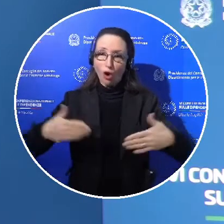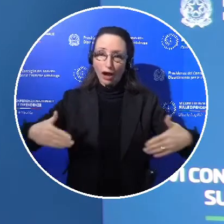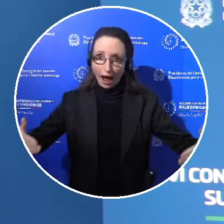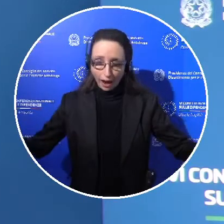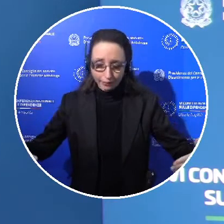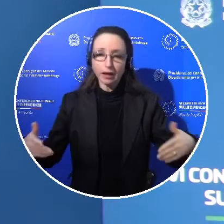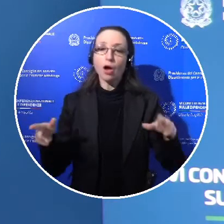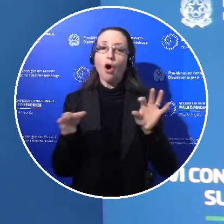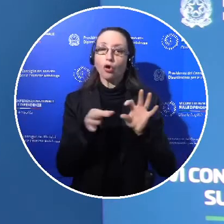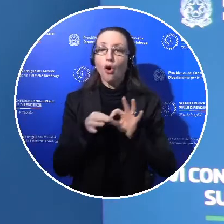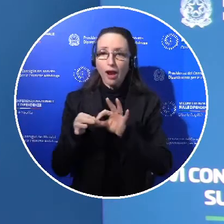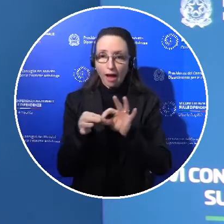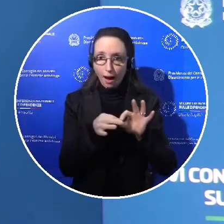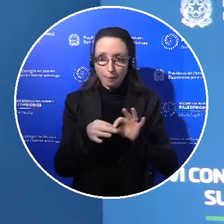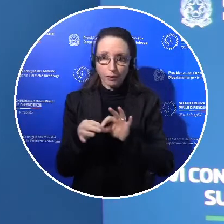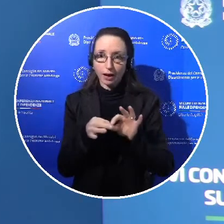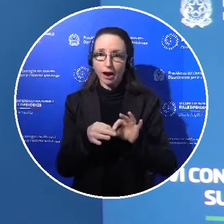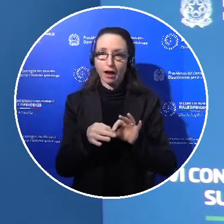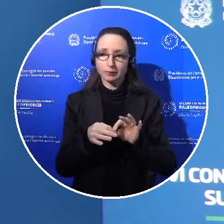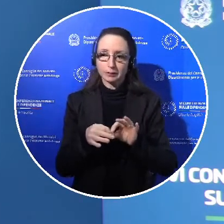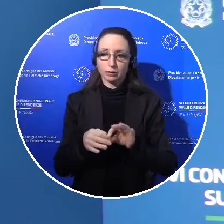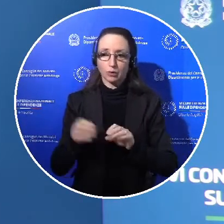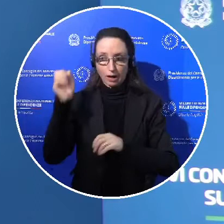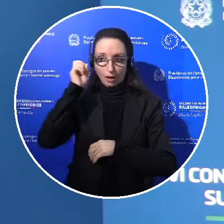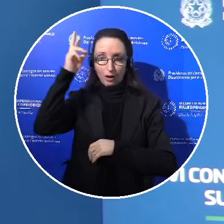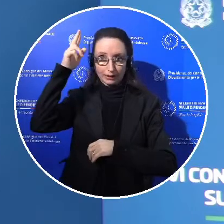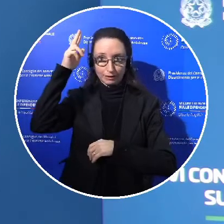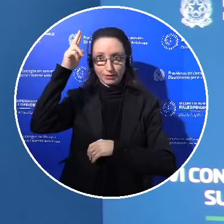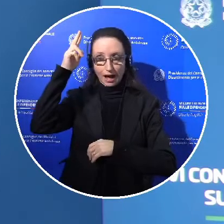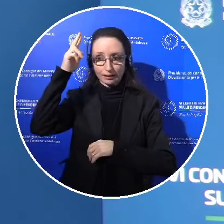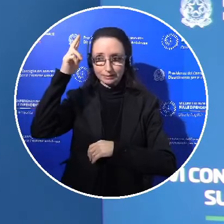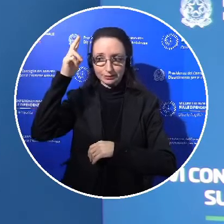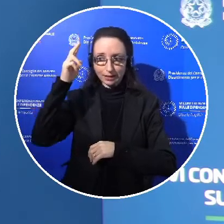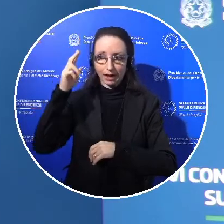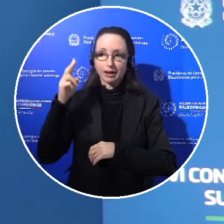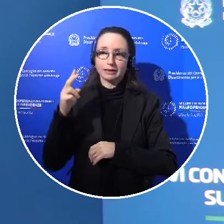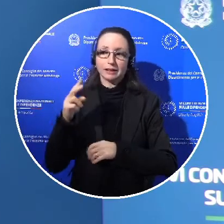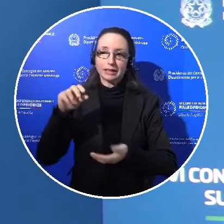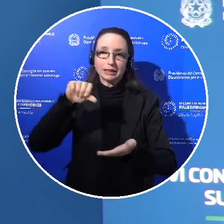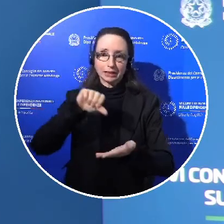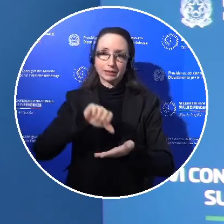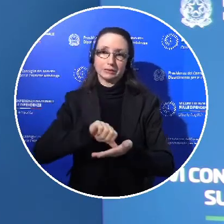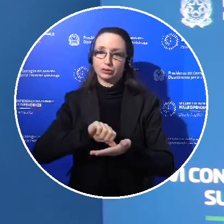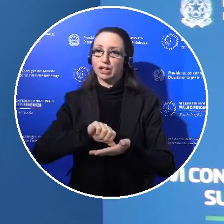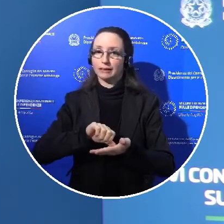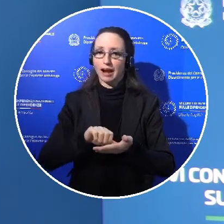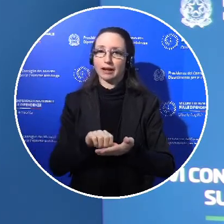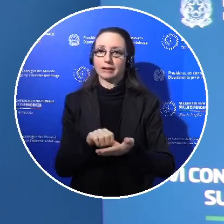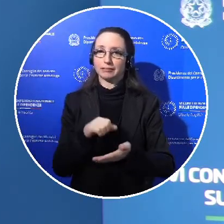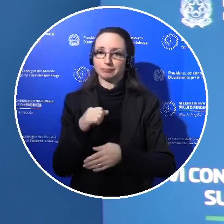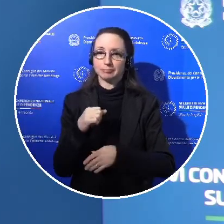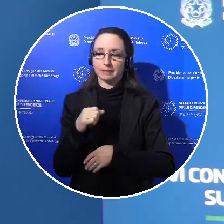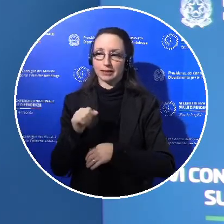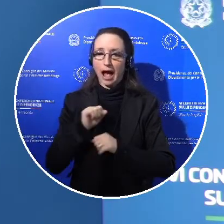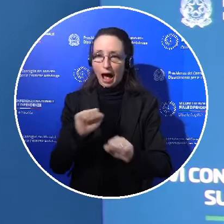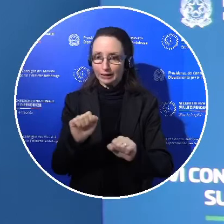collaborazione con la Guardia di Finanza e la DCSA, la Direzione Centrale Servizi Antidroga, svolge un presidio di legalità ai